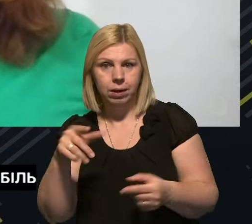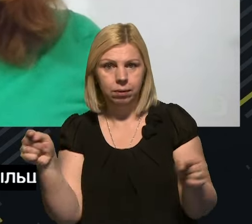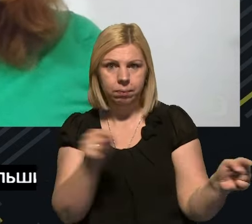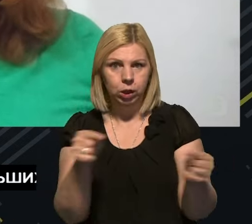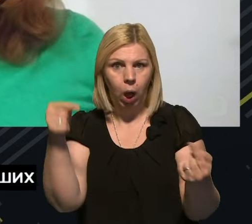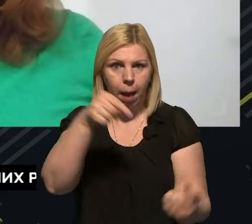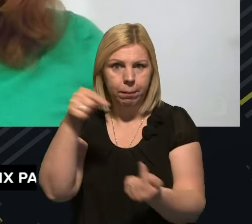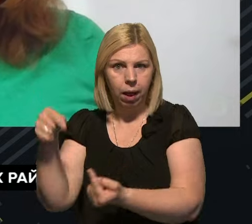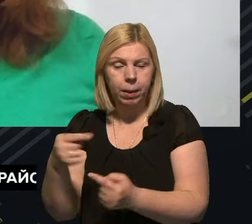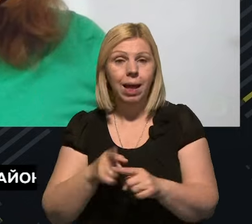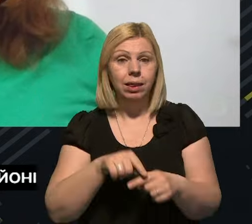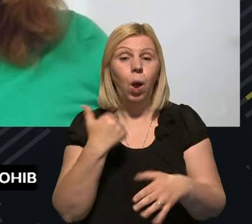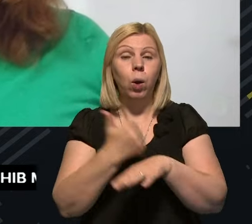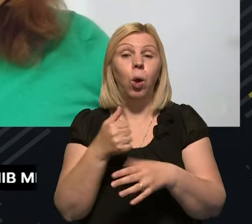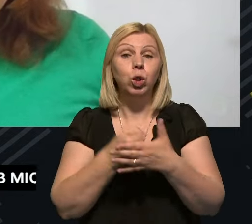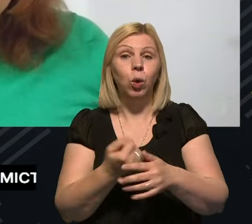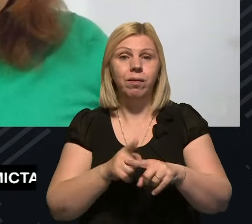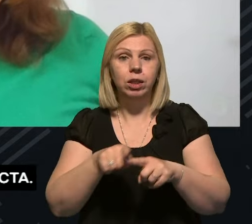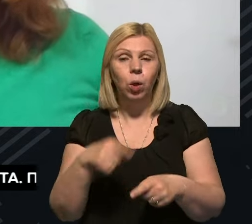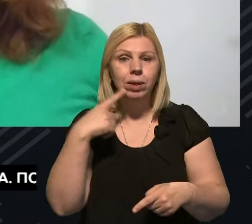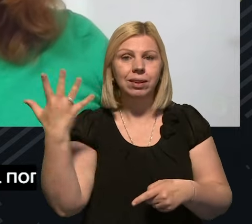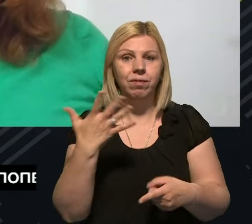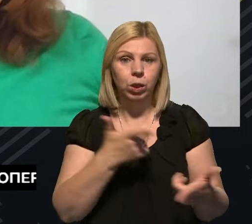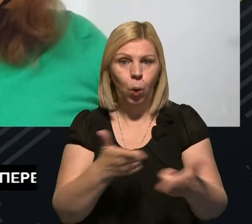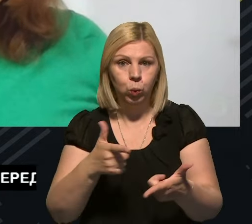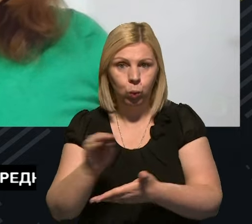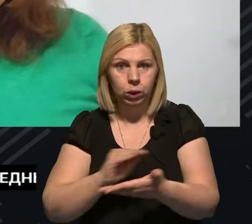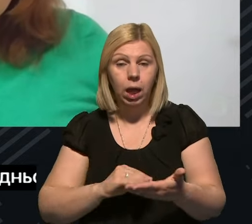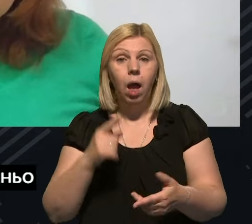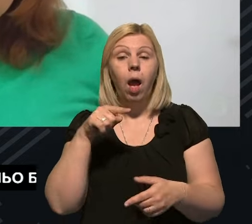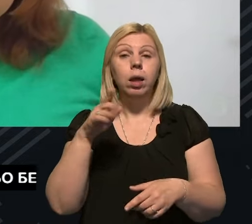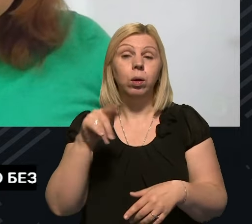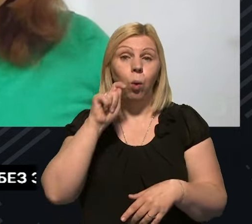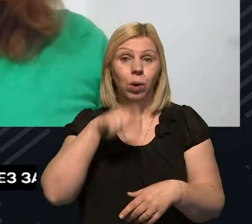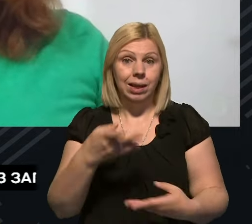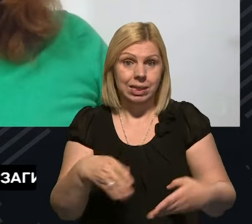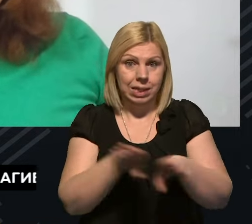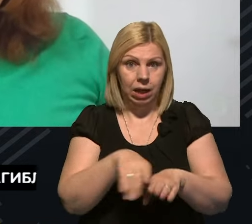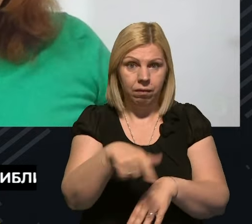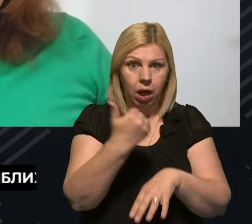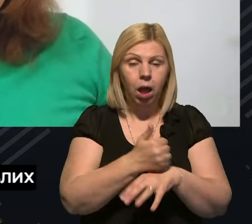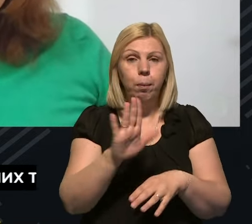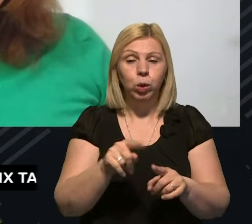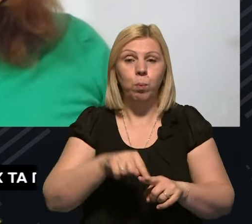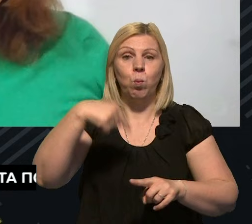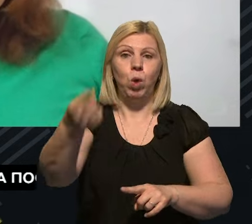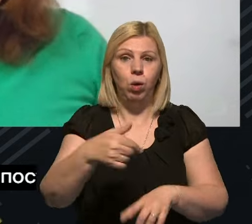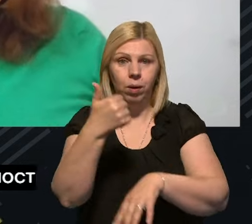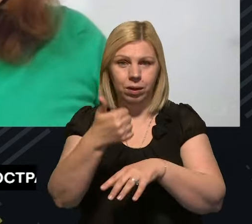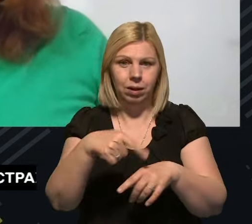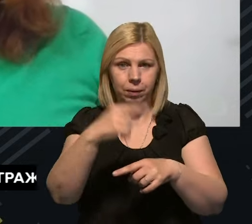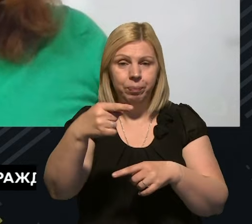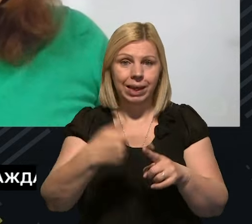і тоді на основі цього готується звіт. І якщо Україна закриває цю главу, то тоді рухається до іншої глави, і так